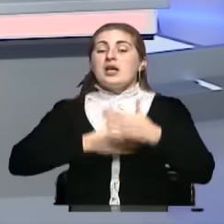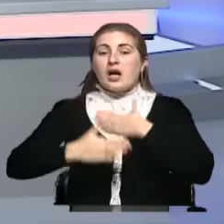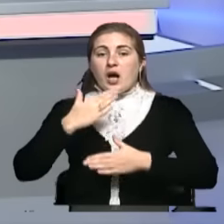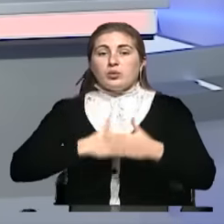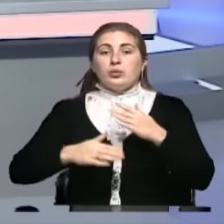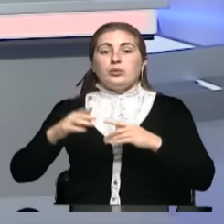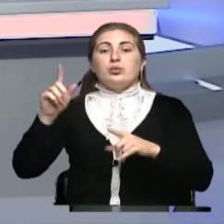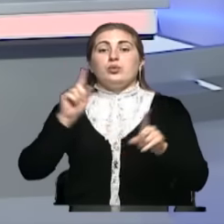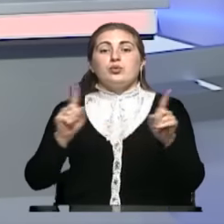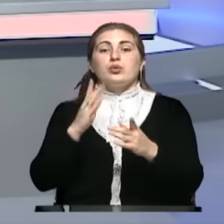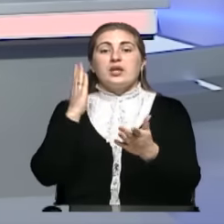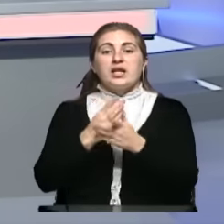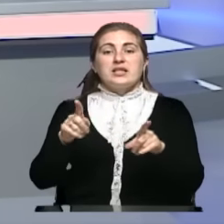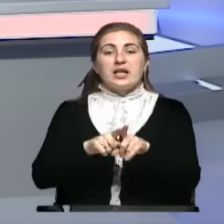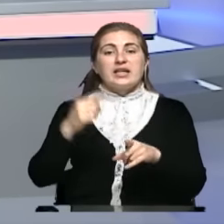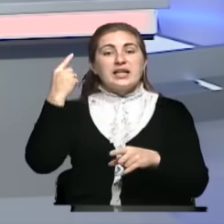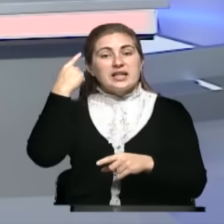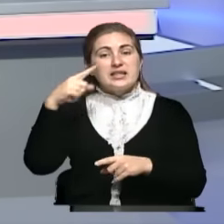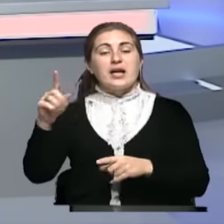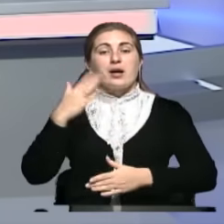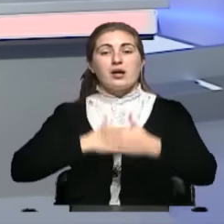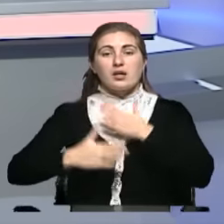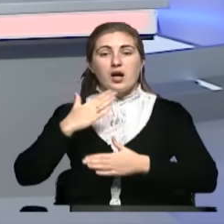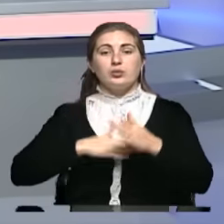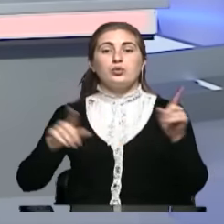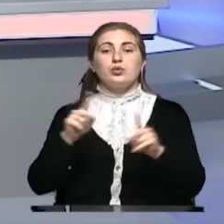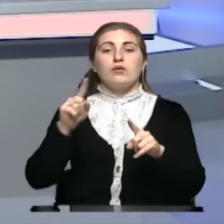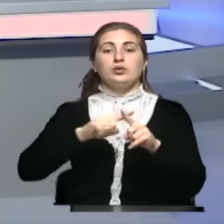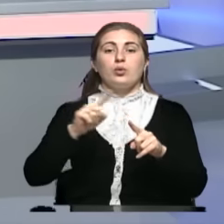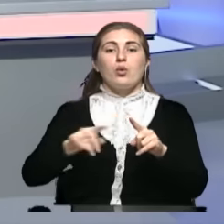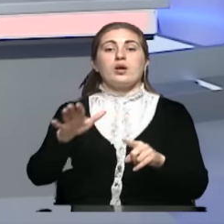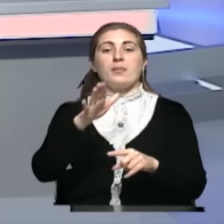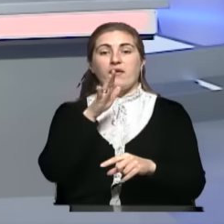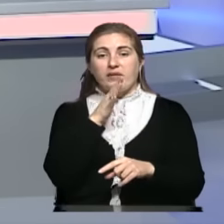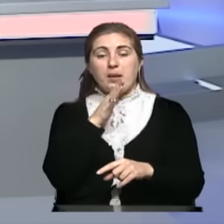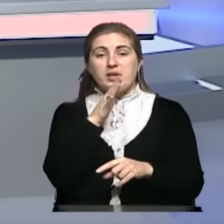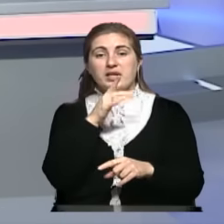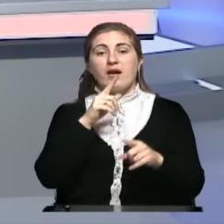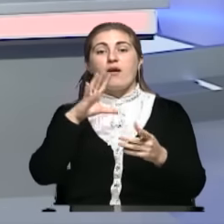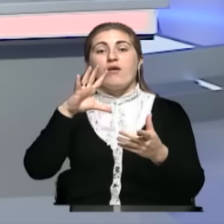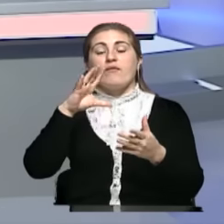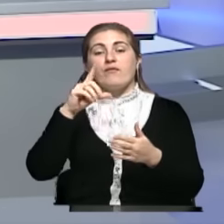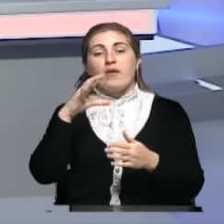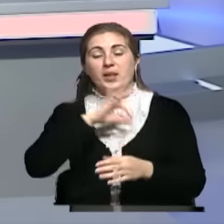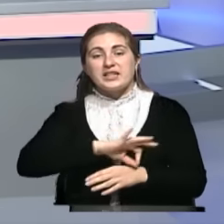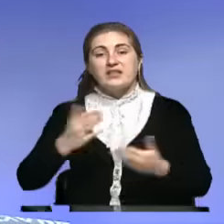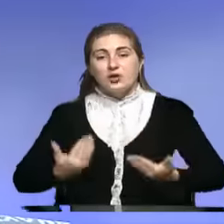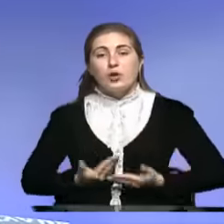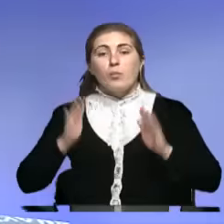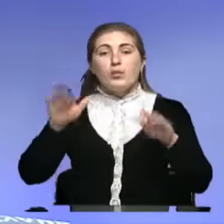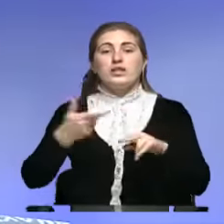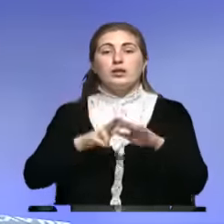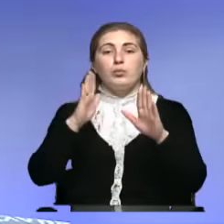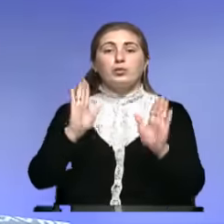есть такие идеи, радует, что они в скором времени, я уверен, воплотятся в жизни. Пусть это будет лишь только